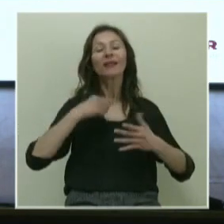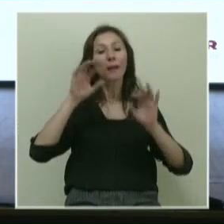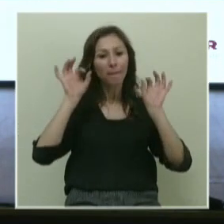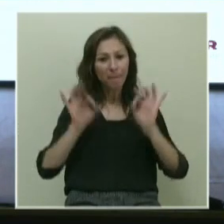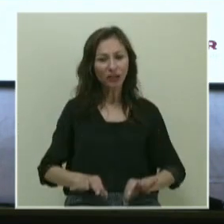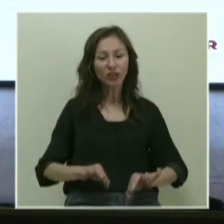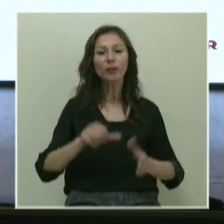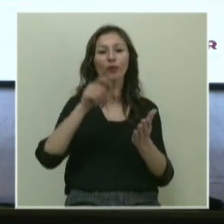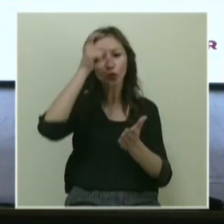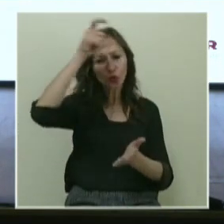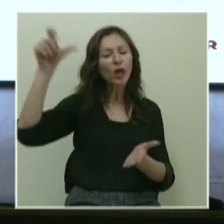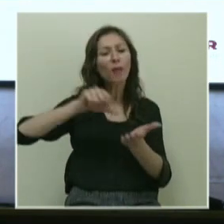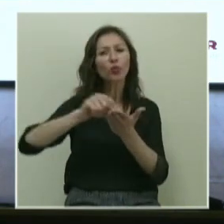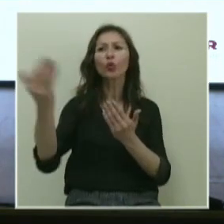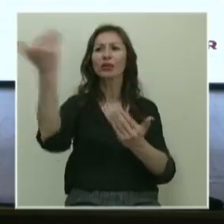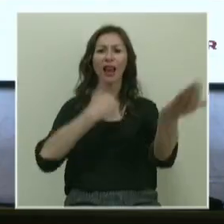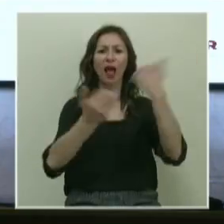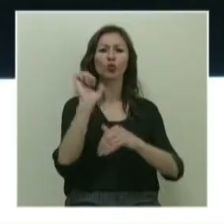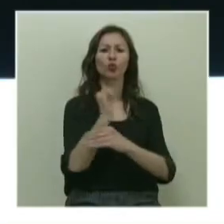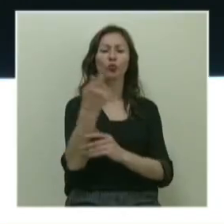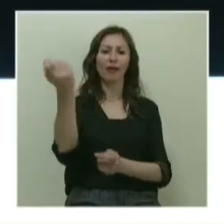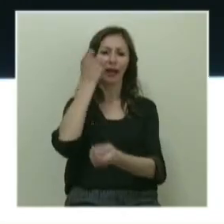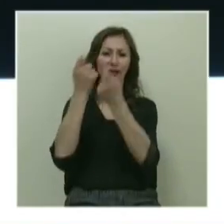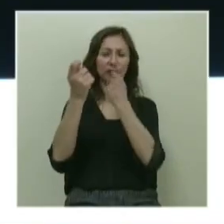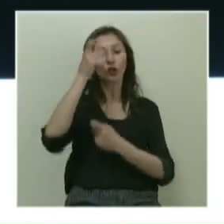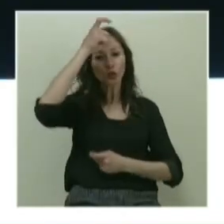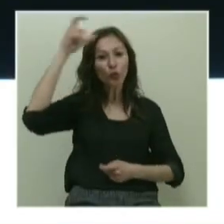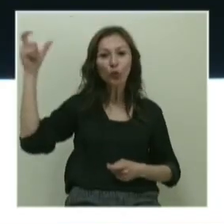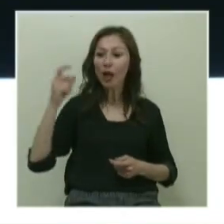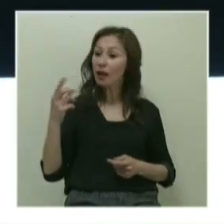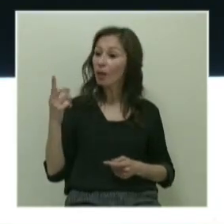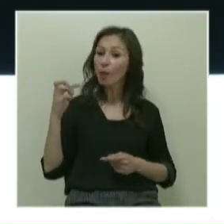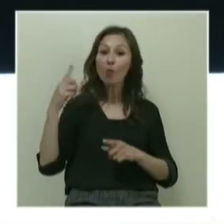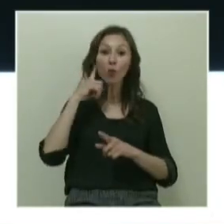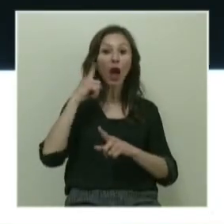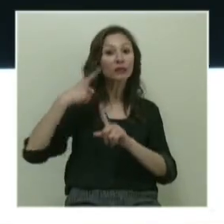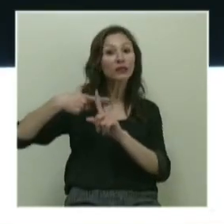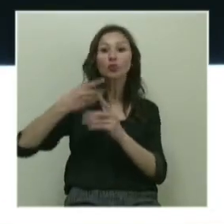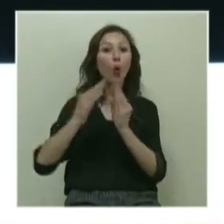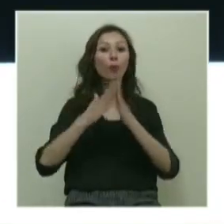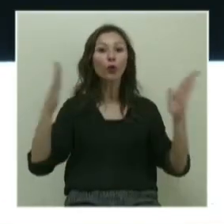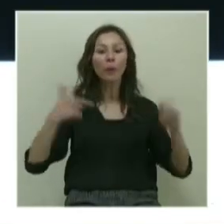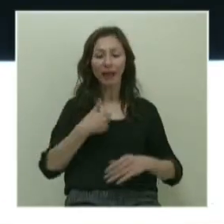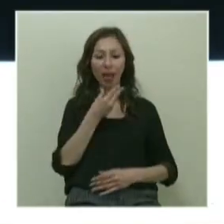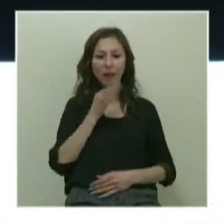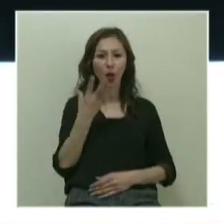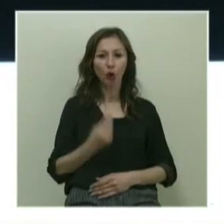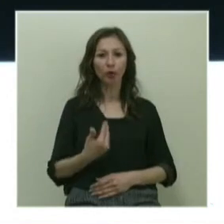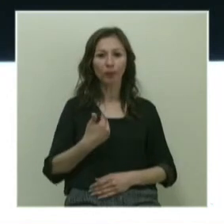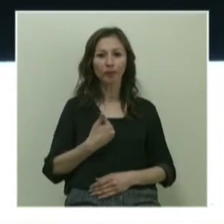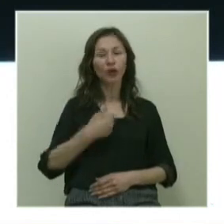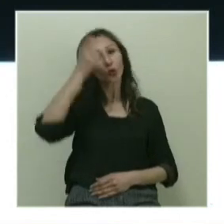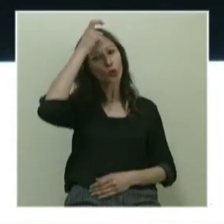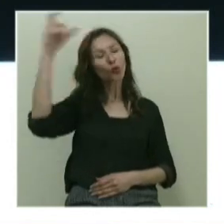Türkiye'ye bütün gelen uzmanlar şöyle derlerdi. Türkiye'nin potansiyeli çok büyük. Ben emekli oldum, Türkiye'nin